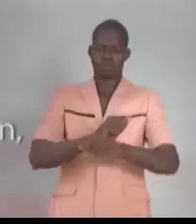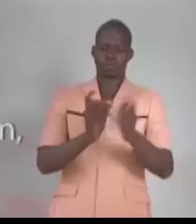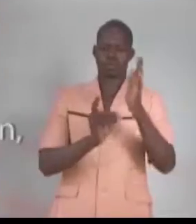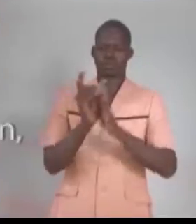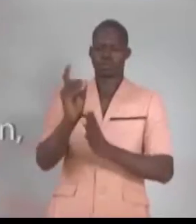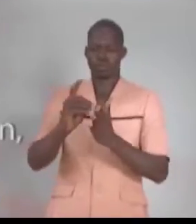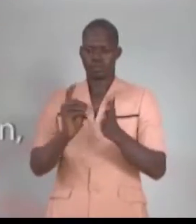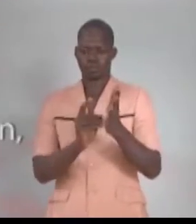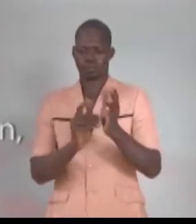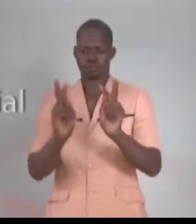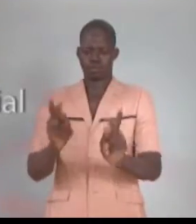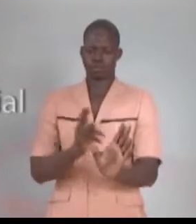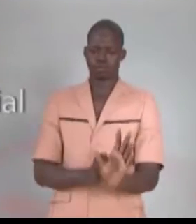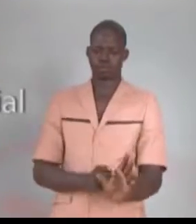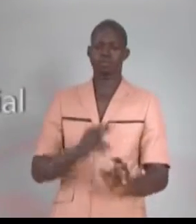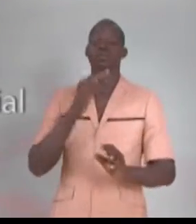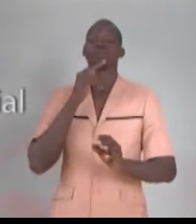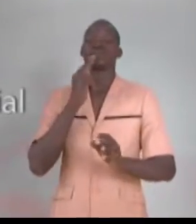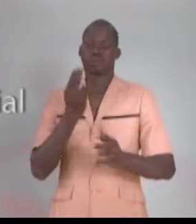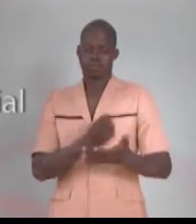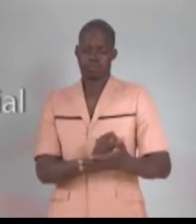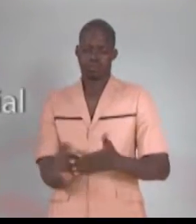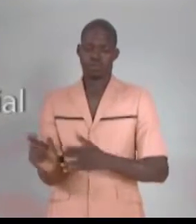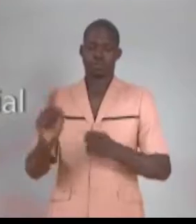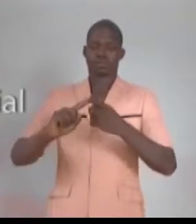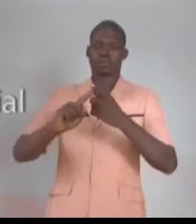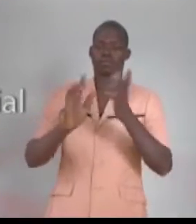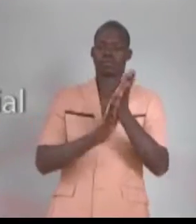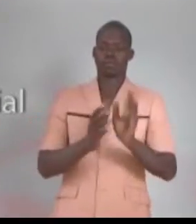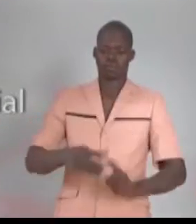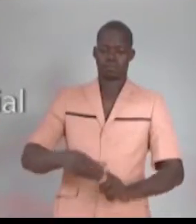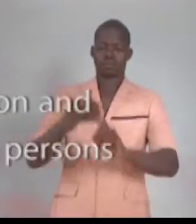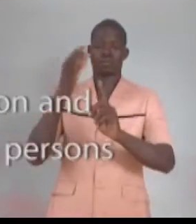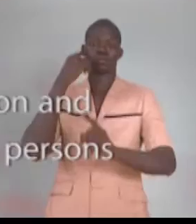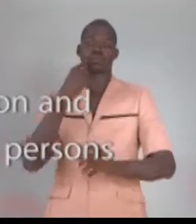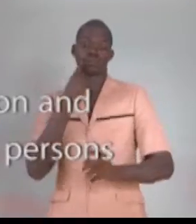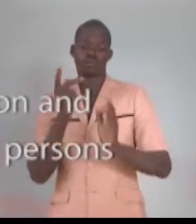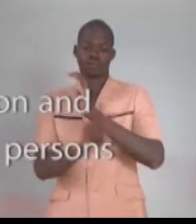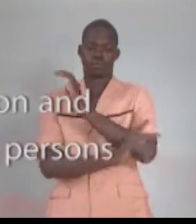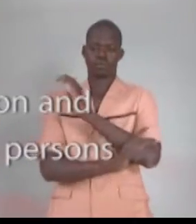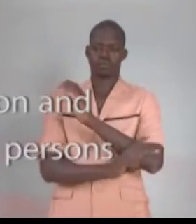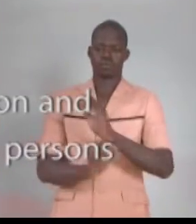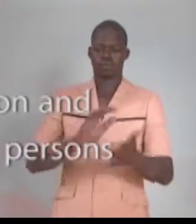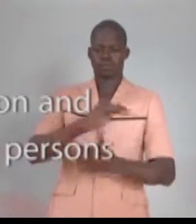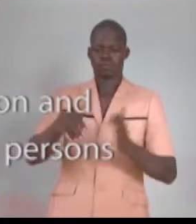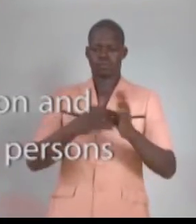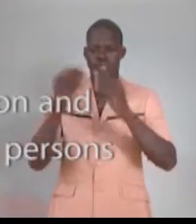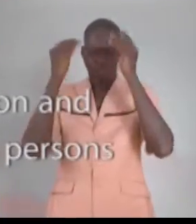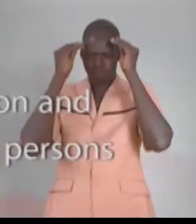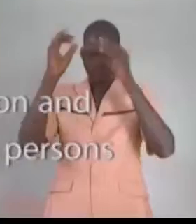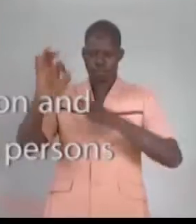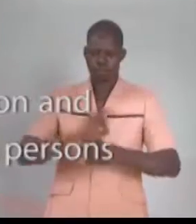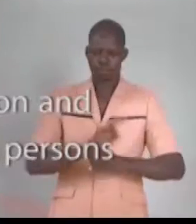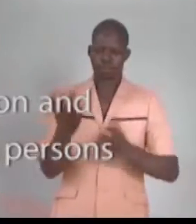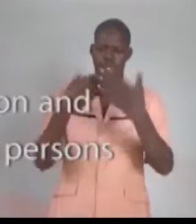promotion des droits de la personne handicapée, Hilda a été inscrite à l'école spécialisée des sourds de Pissi et ensuite au Centre d'éducation et